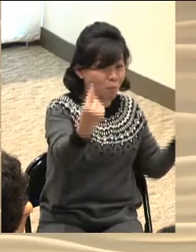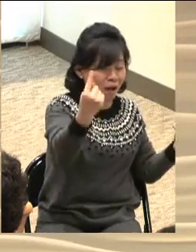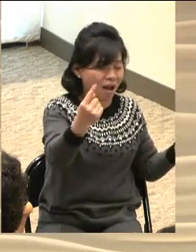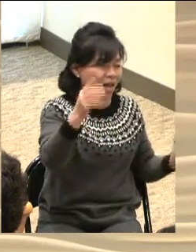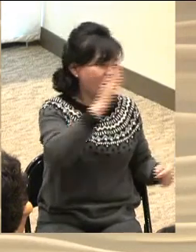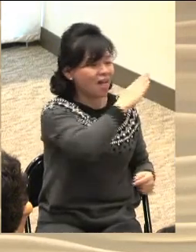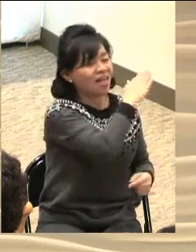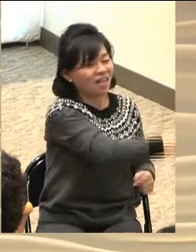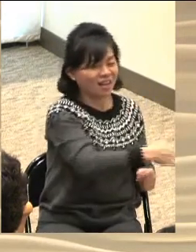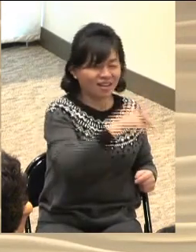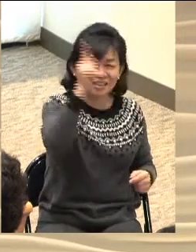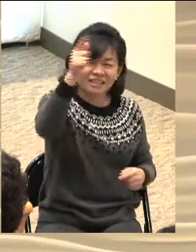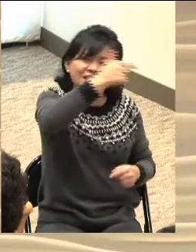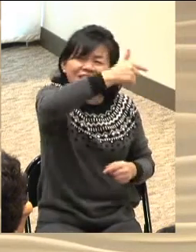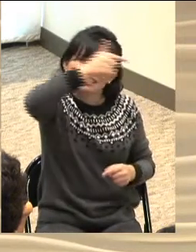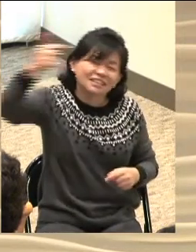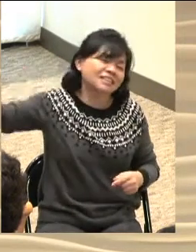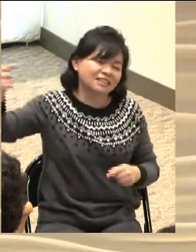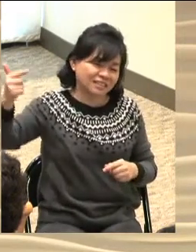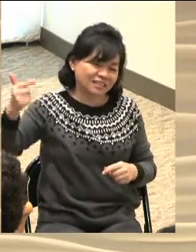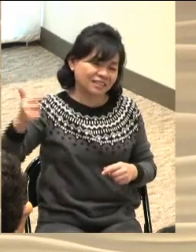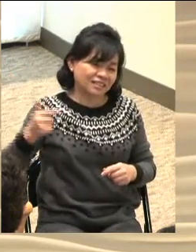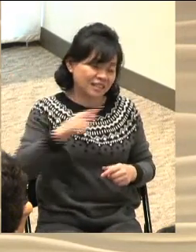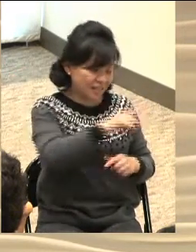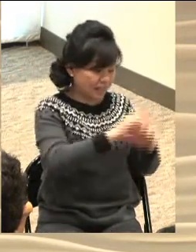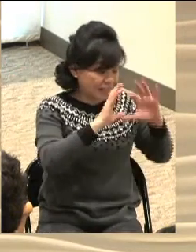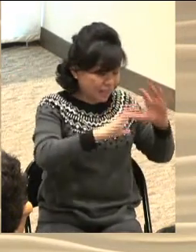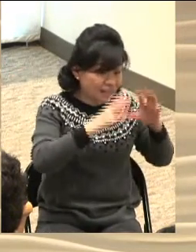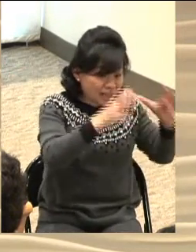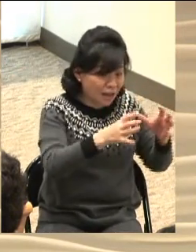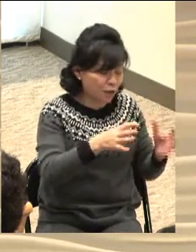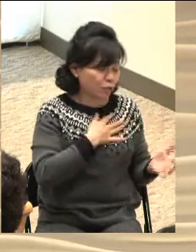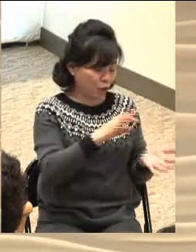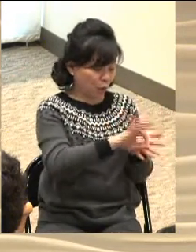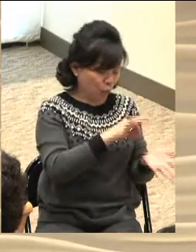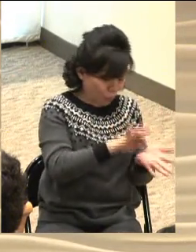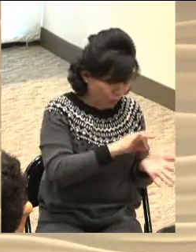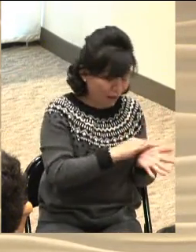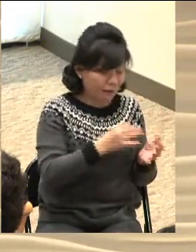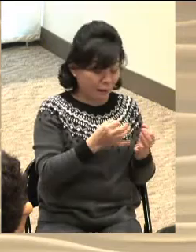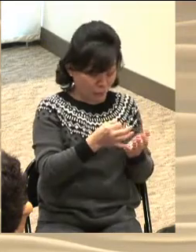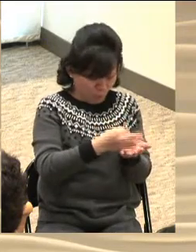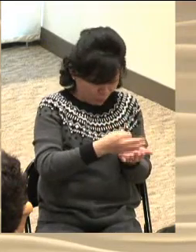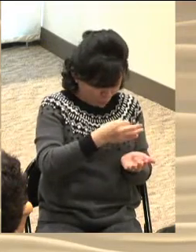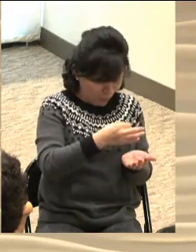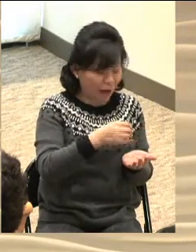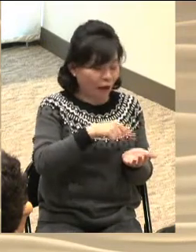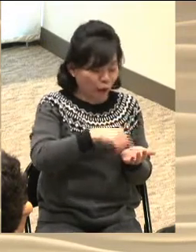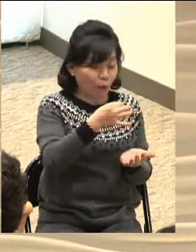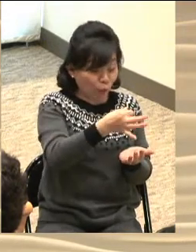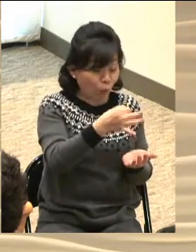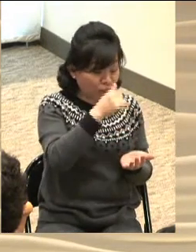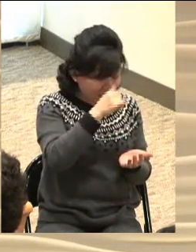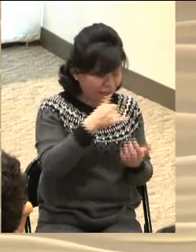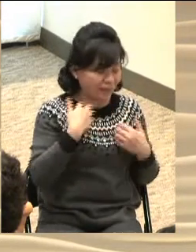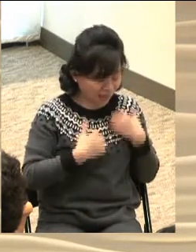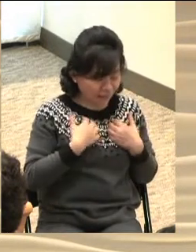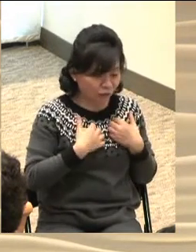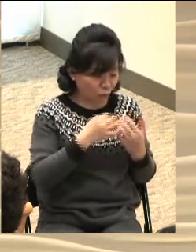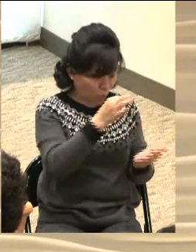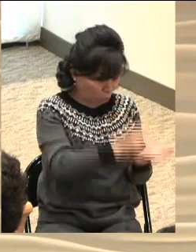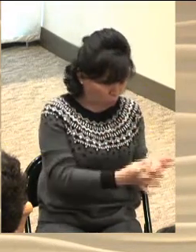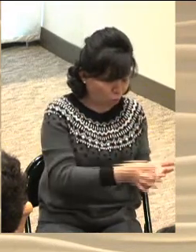기쁨은 조건에 의해 좌우되는 것이죠 돈을 벌면 기쁘고 건강하면 기쁘고 일이 잘 되면